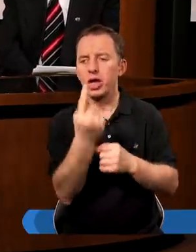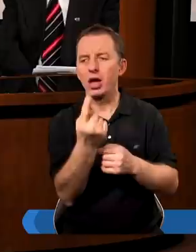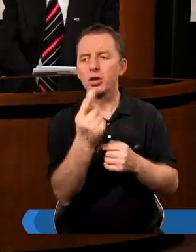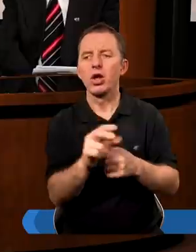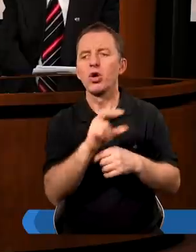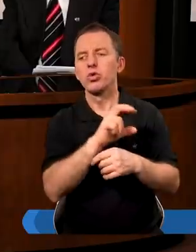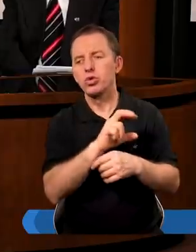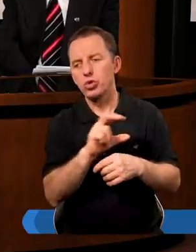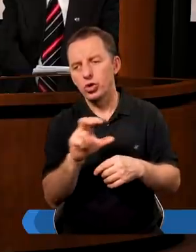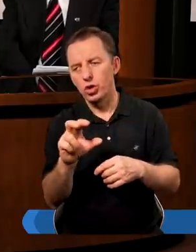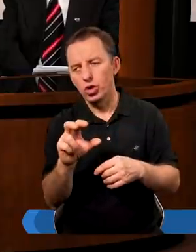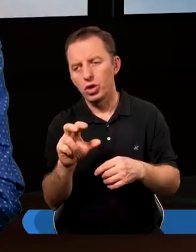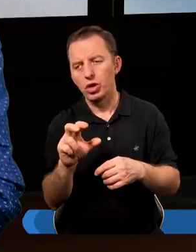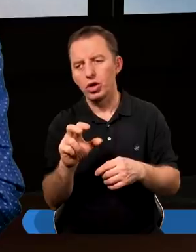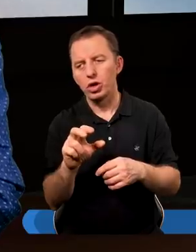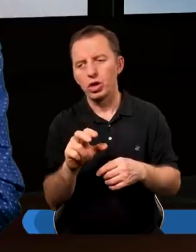Czy